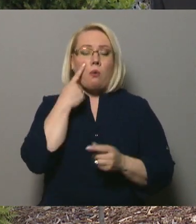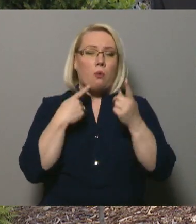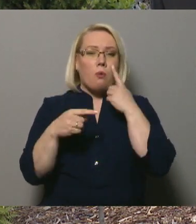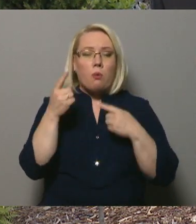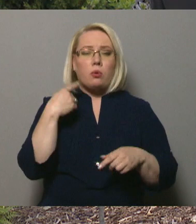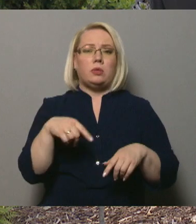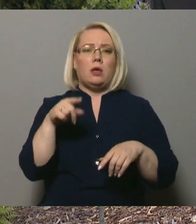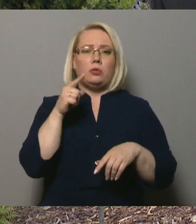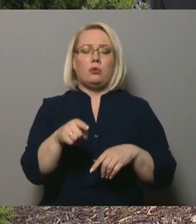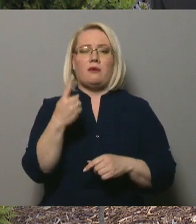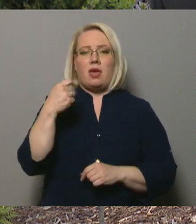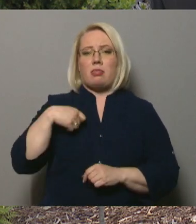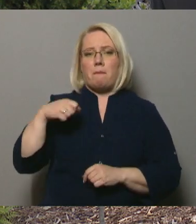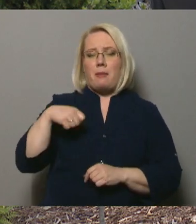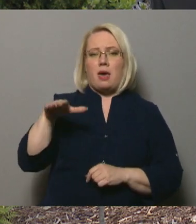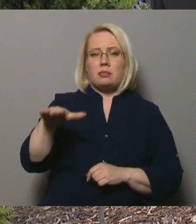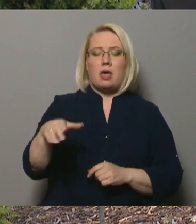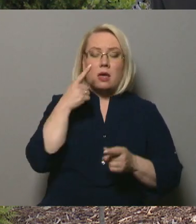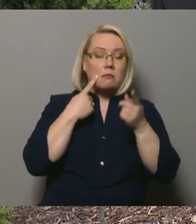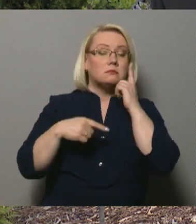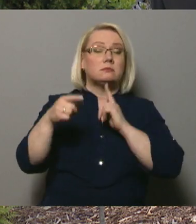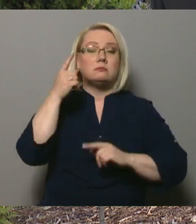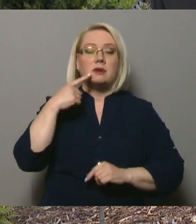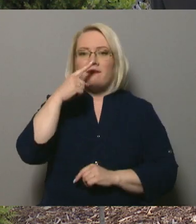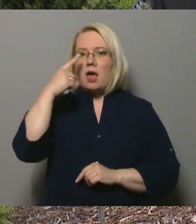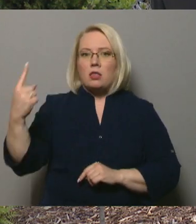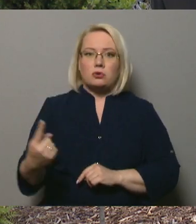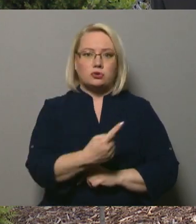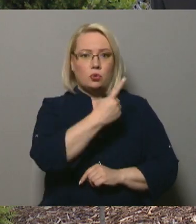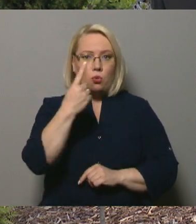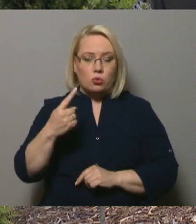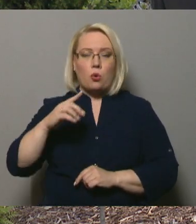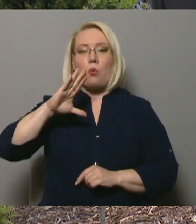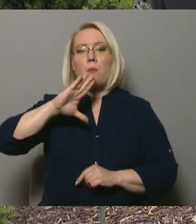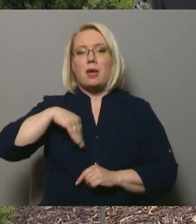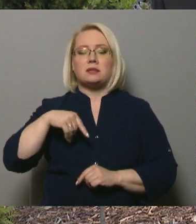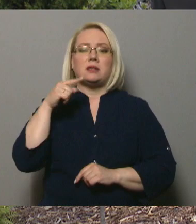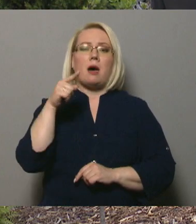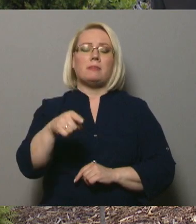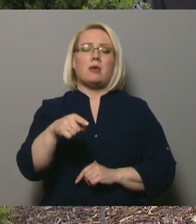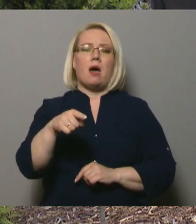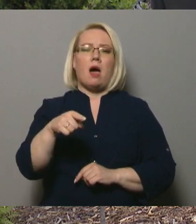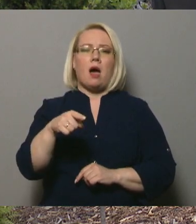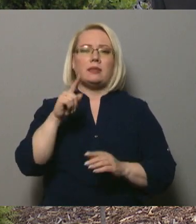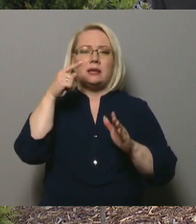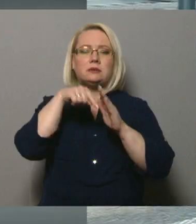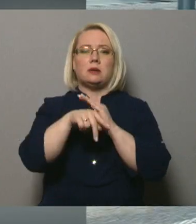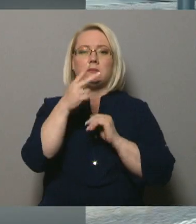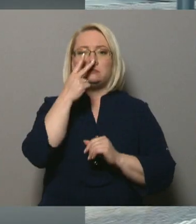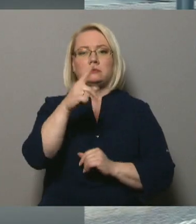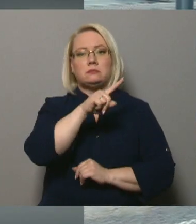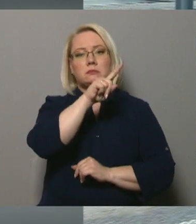Turpat vienu meiteni raudāja stundu. Tad ir tādi dziļie skatieni uz nekurieni.